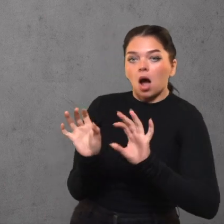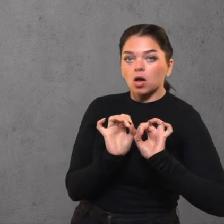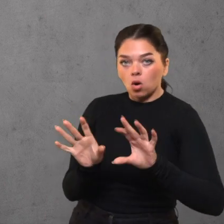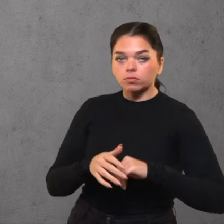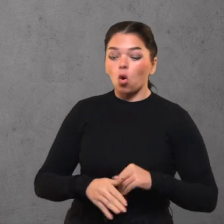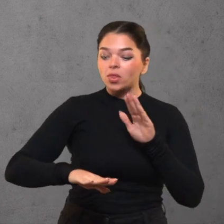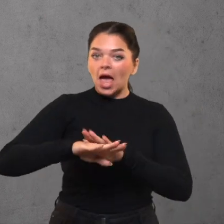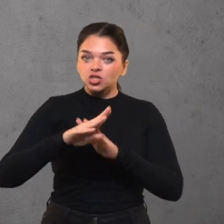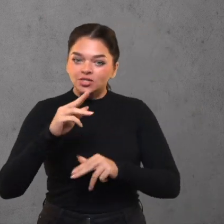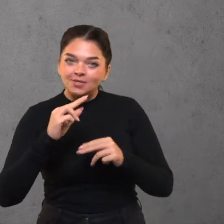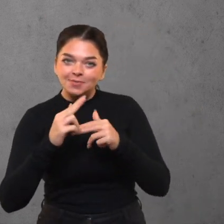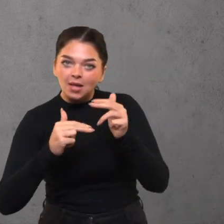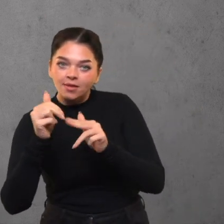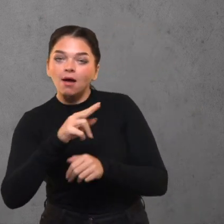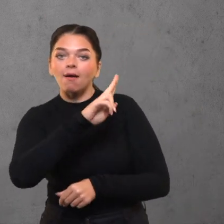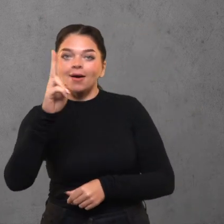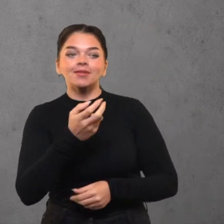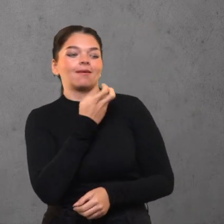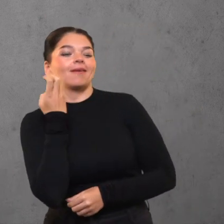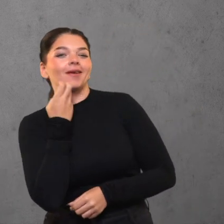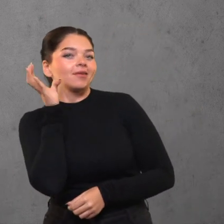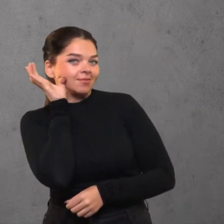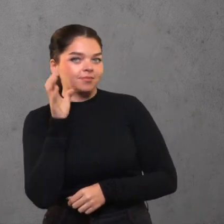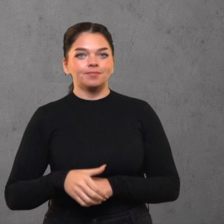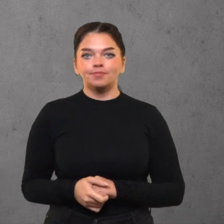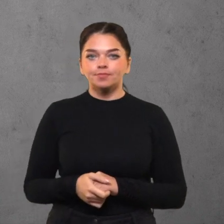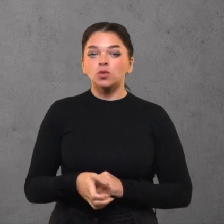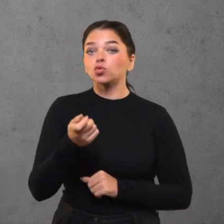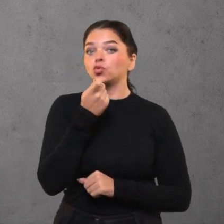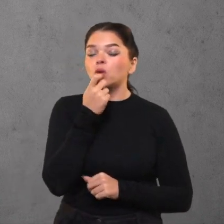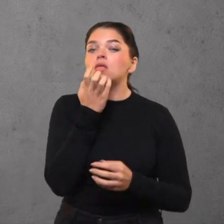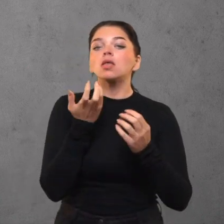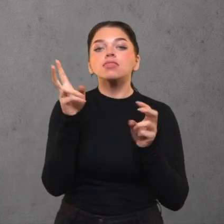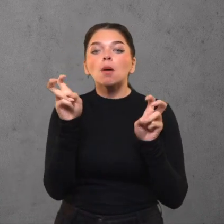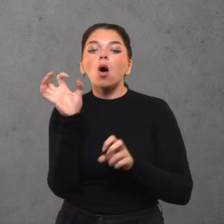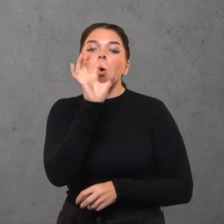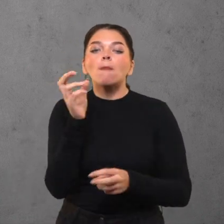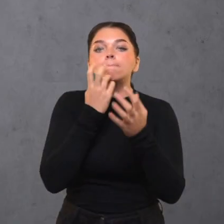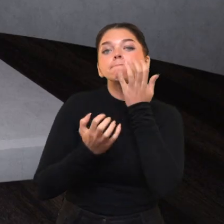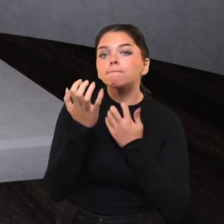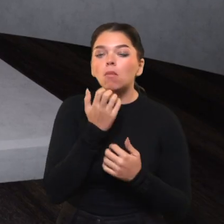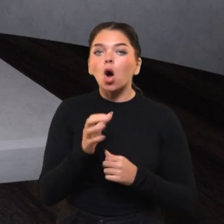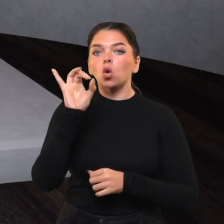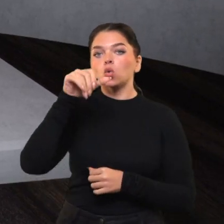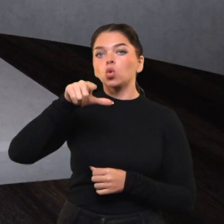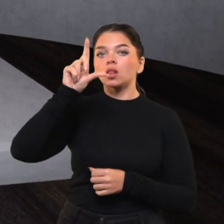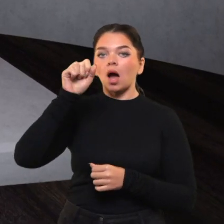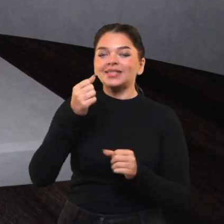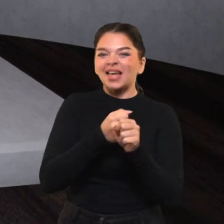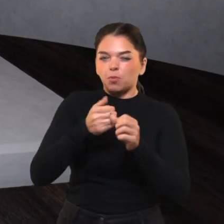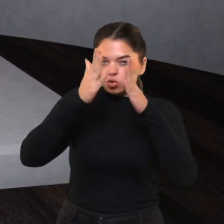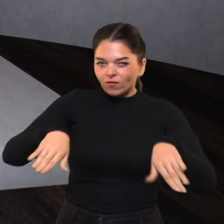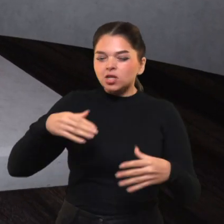kurie pasakojo anekdotus, o dešinį kranta tie, kurie iš anekdotų juokiasi. Šiek tiek pasidomėjau tą temą. Gulago